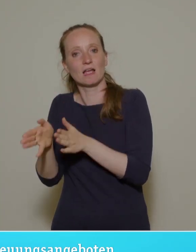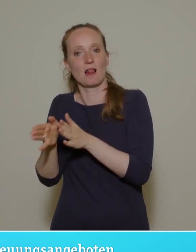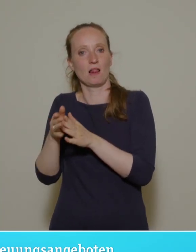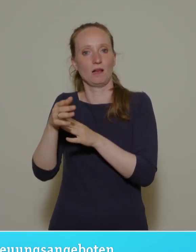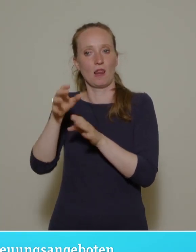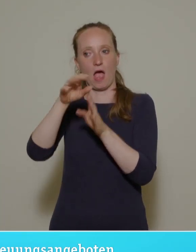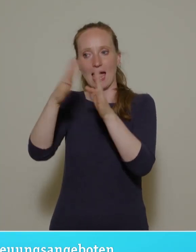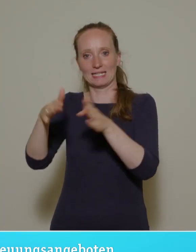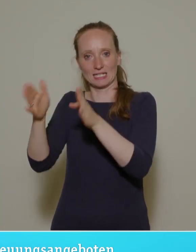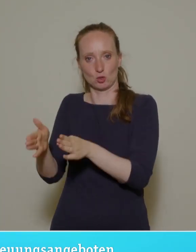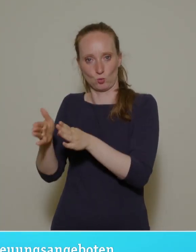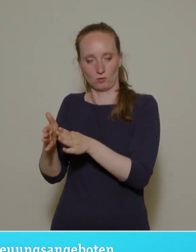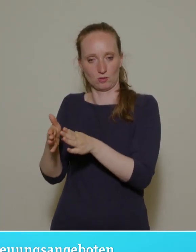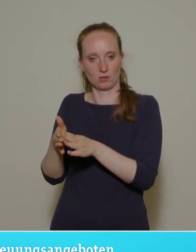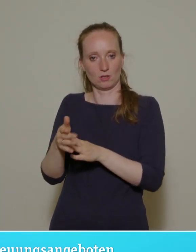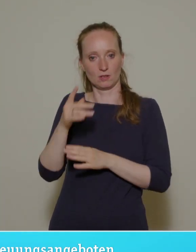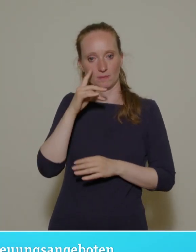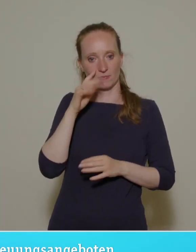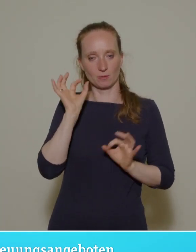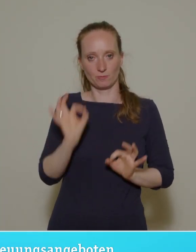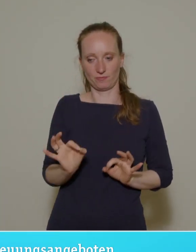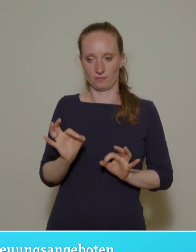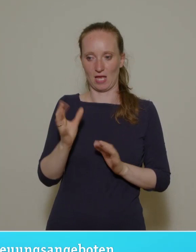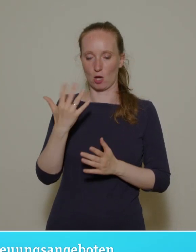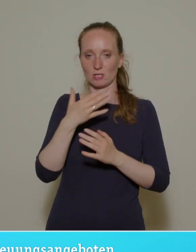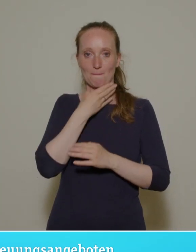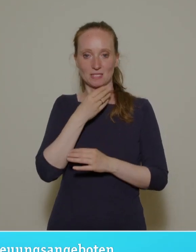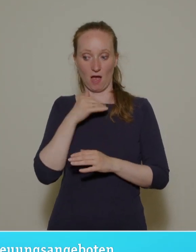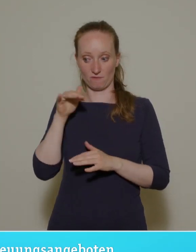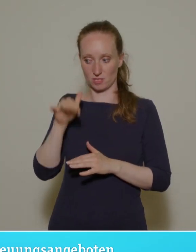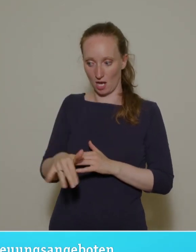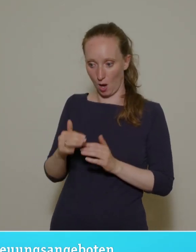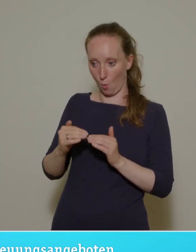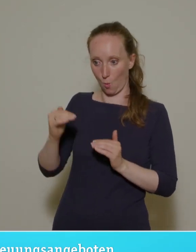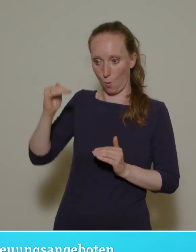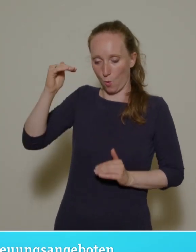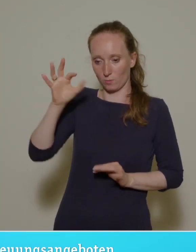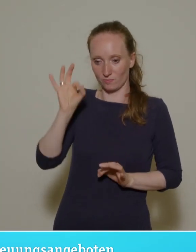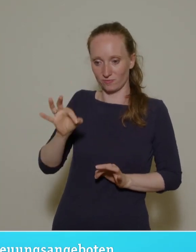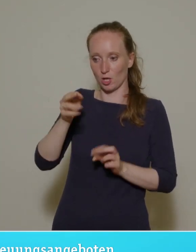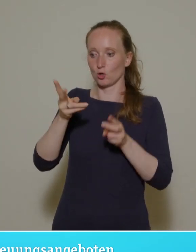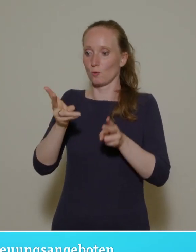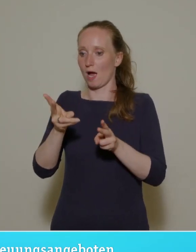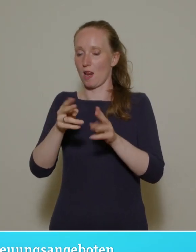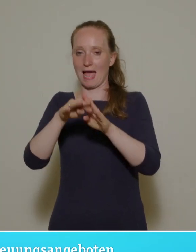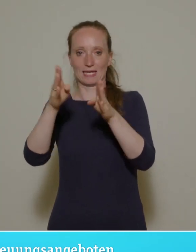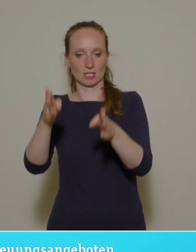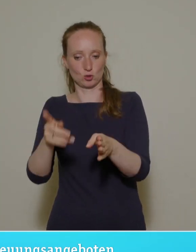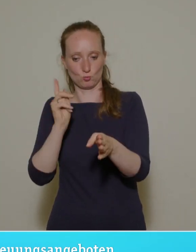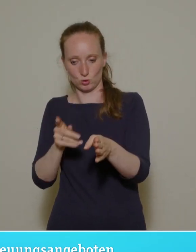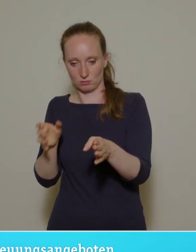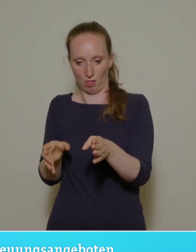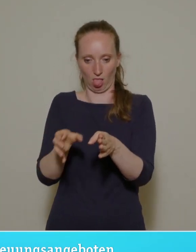dann plötzlich aus einem Bedarf heraus eine Regeleinrichtung Integrationsplatz anbieten muss, der natürlich auch entsprechend durch qualifiziertes Personal